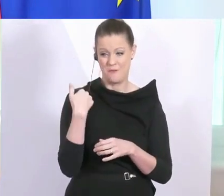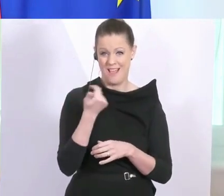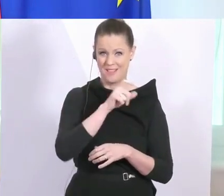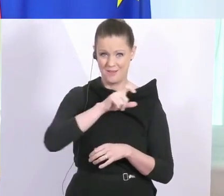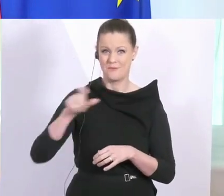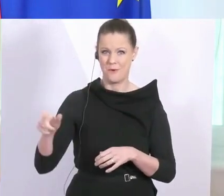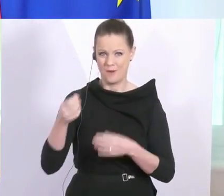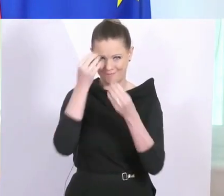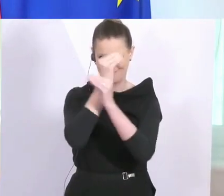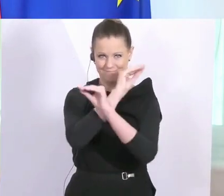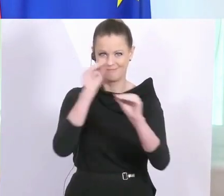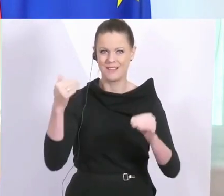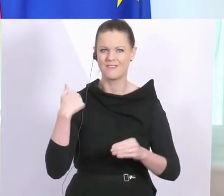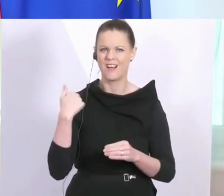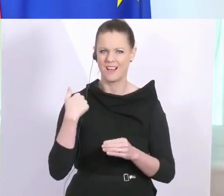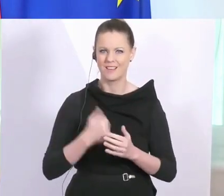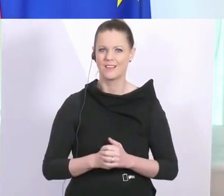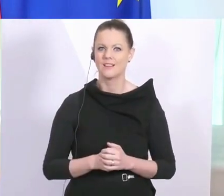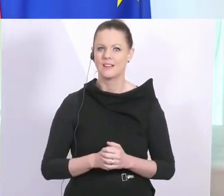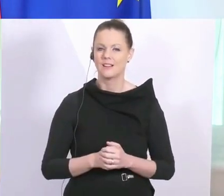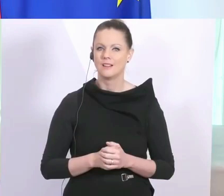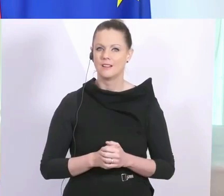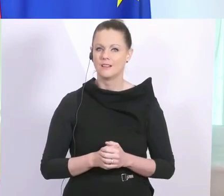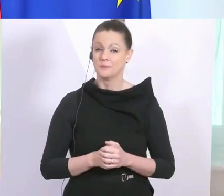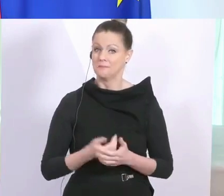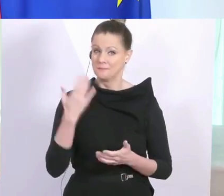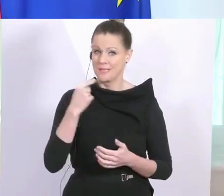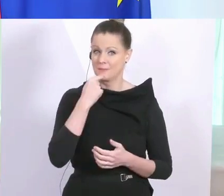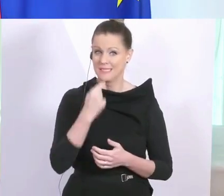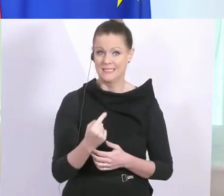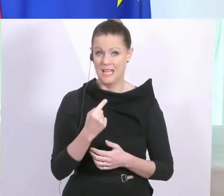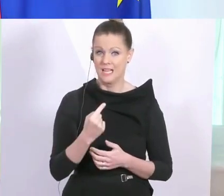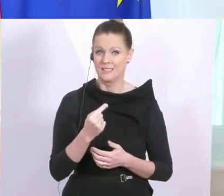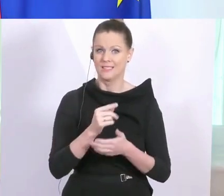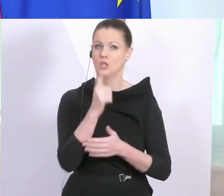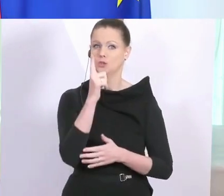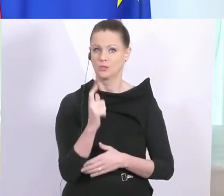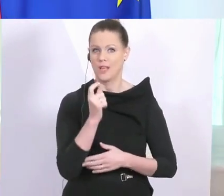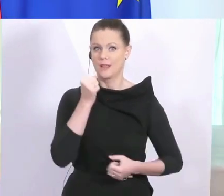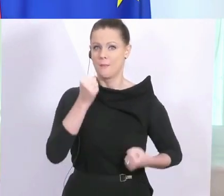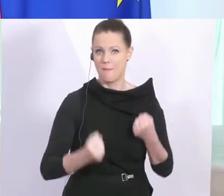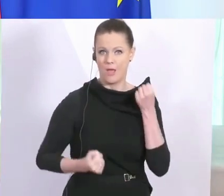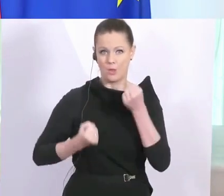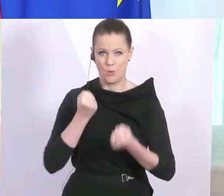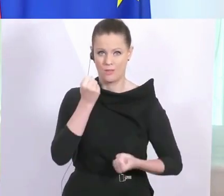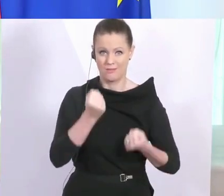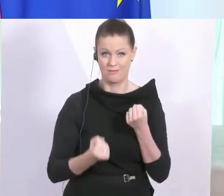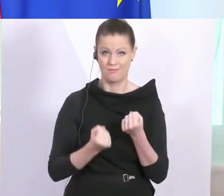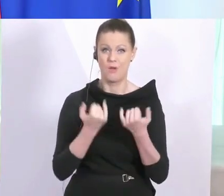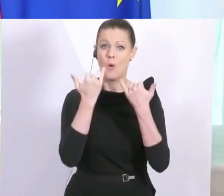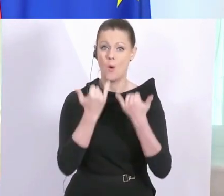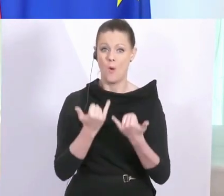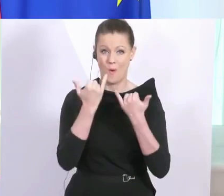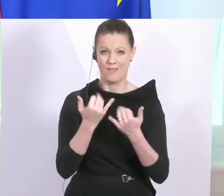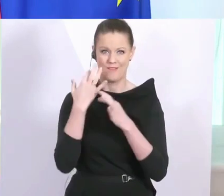gesagt habe. Ich habe damals gesagt, wir stehen am Beginn eines Marathons und wir können heute nur wiederholen,